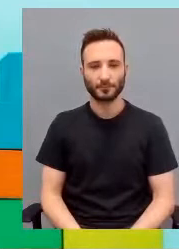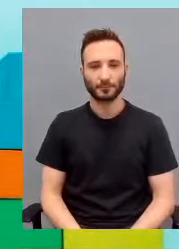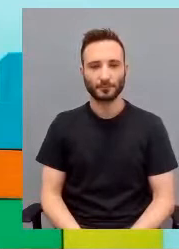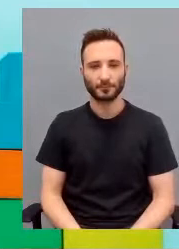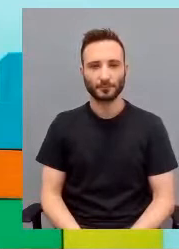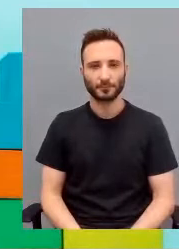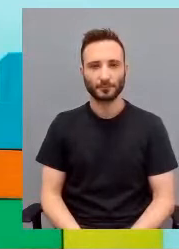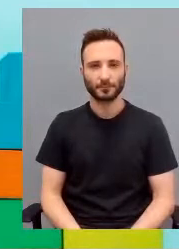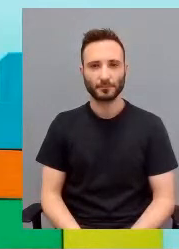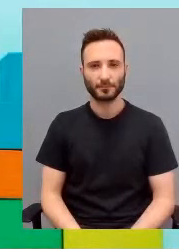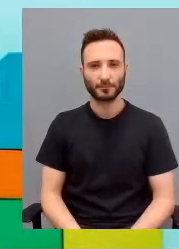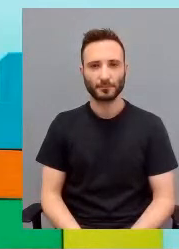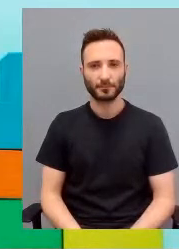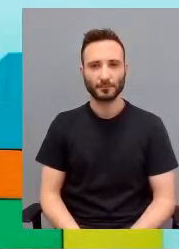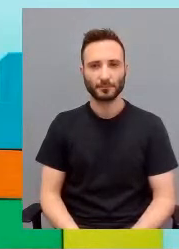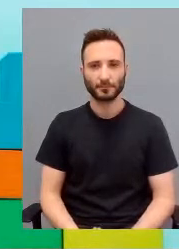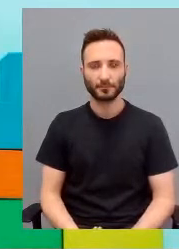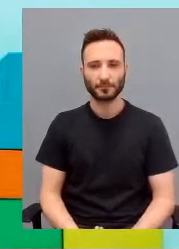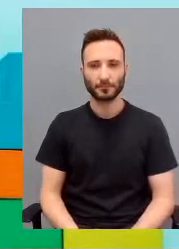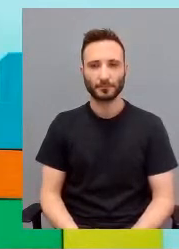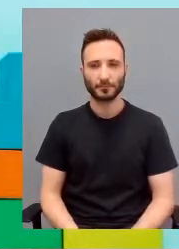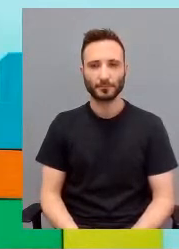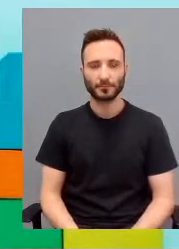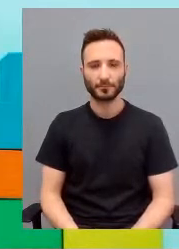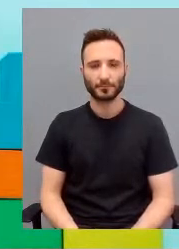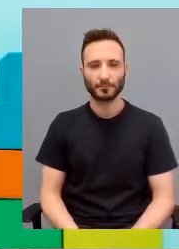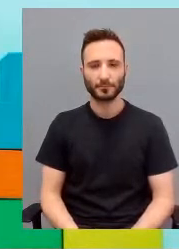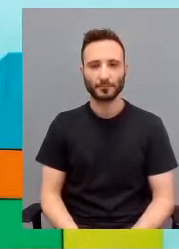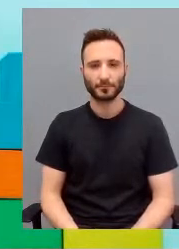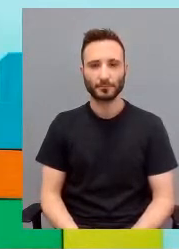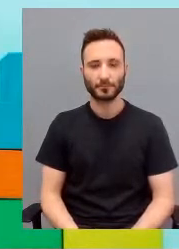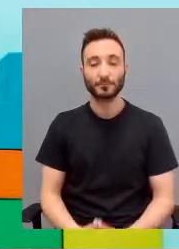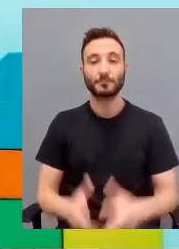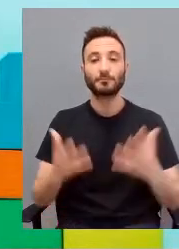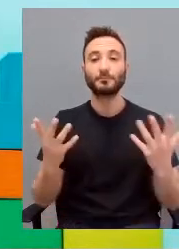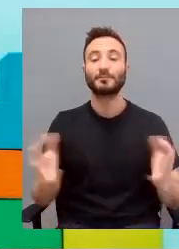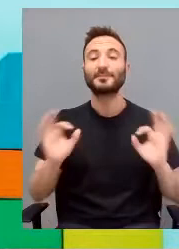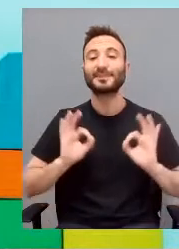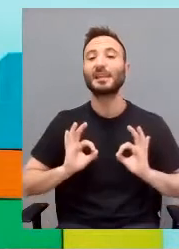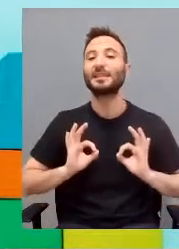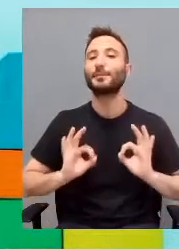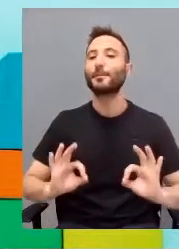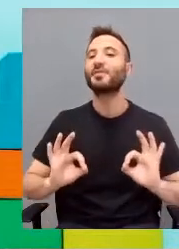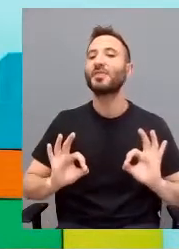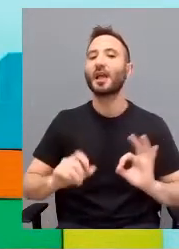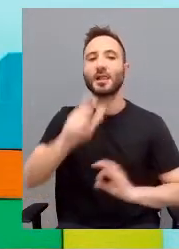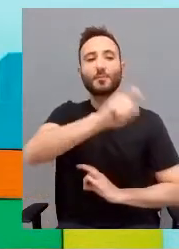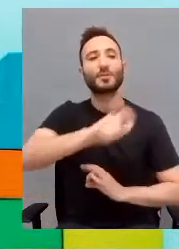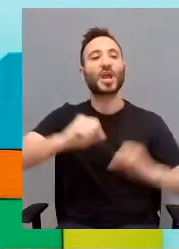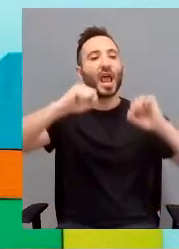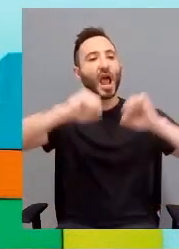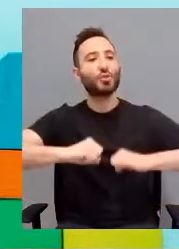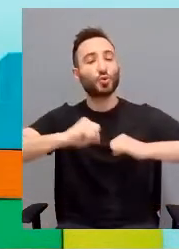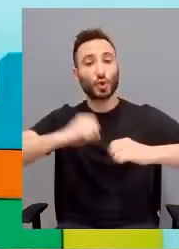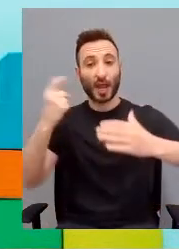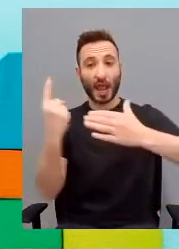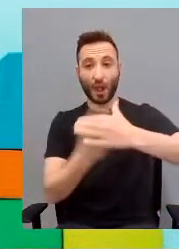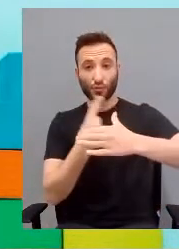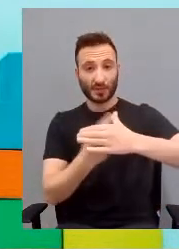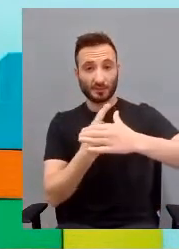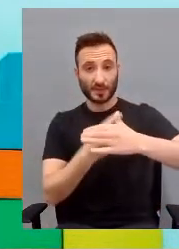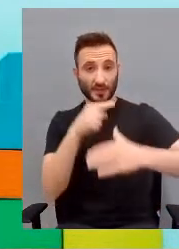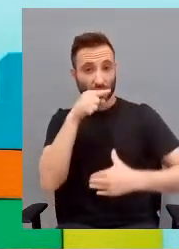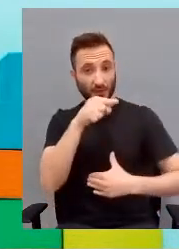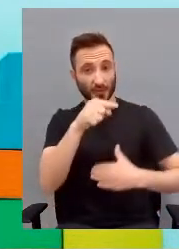loro sia le stereotipie che i comportamenti problema in particolare con adultos con trasporto dell'aspetto dell'autismo che sono